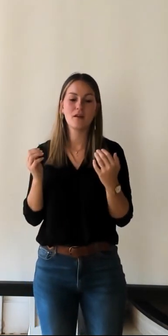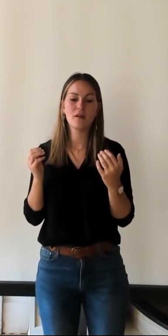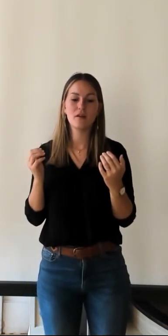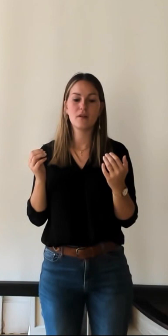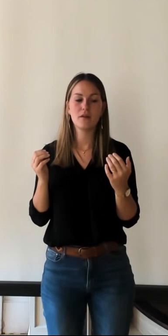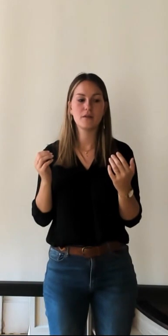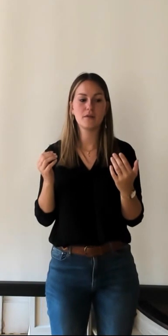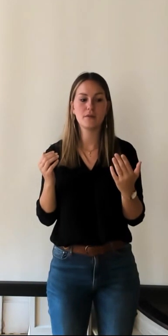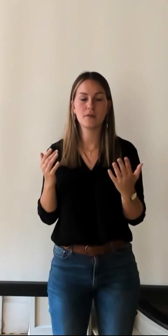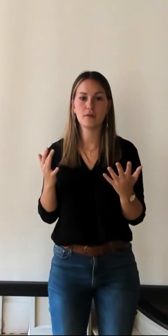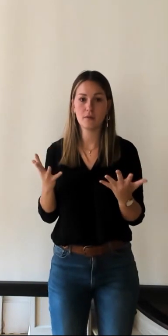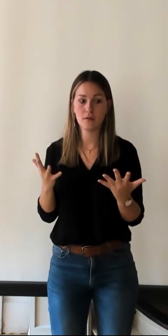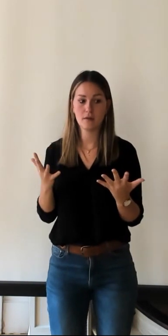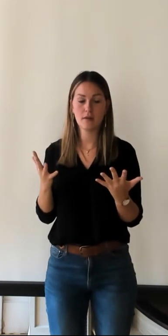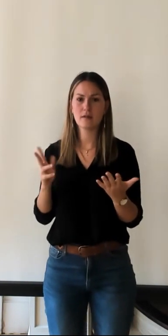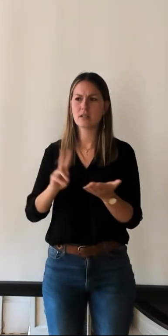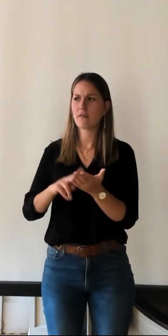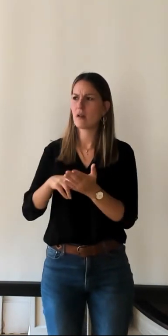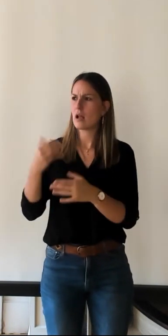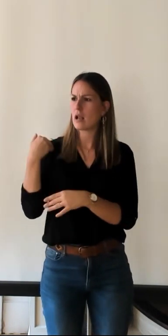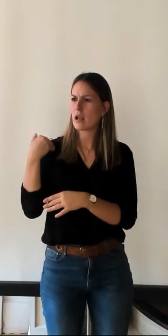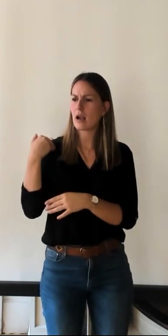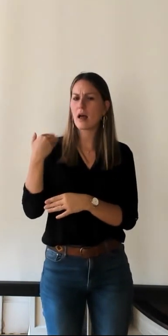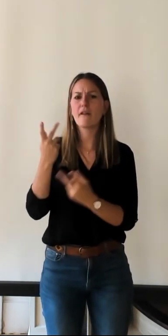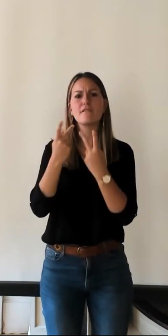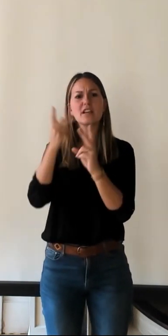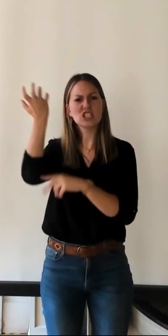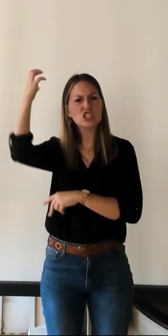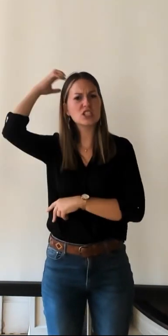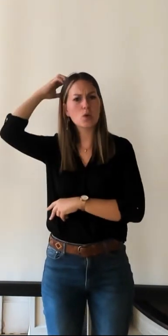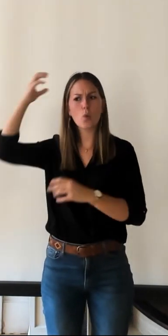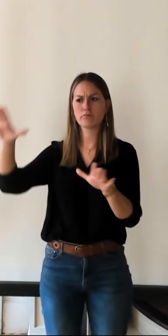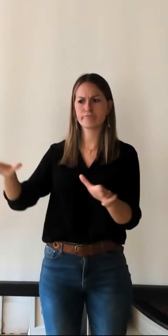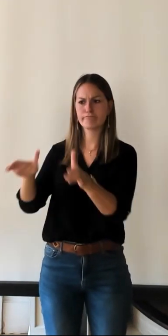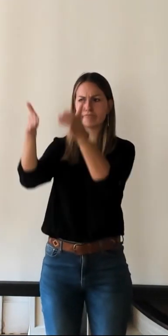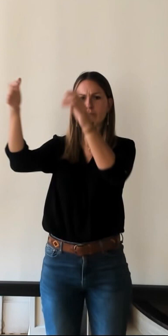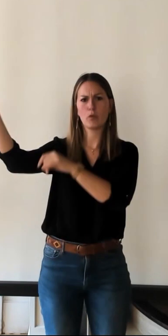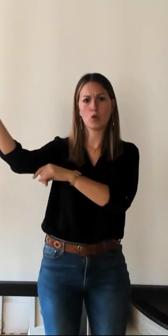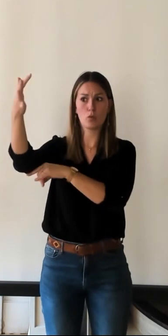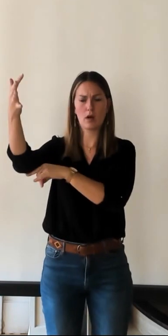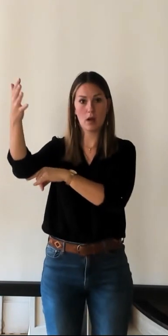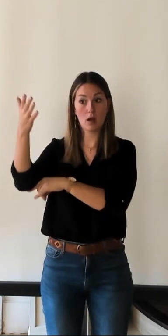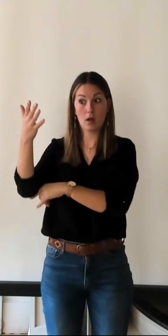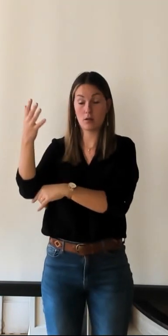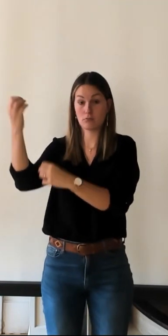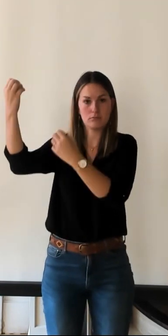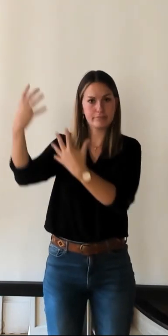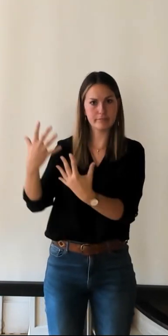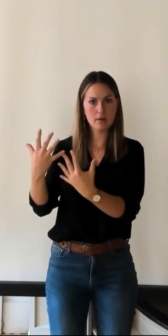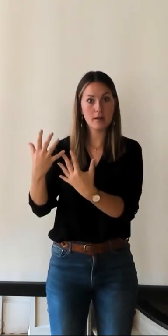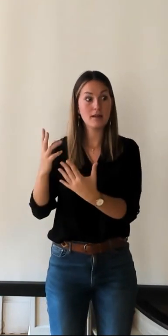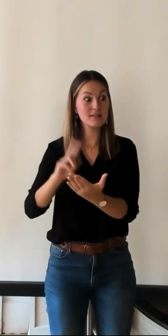l'énergie nucléaire notamment à Chinon avec la boule et autres a été un centre un lieu